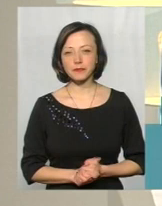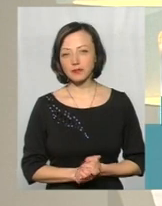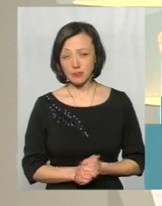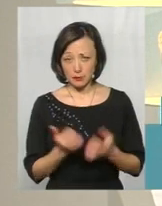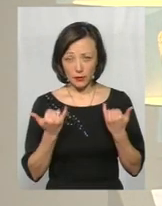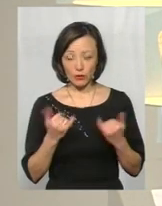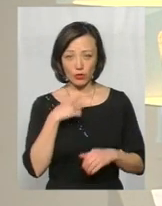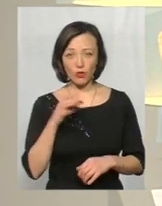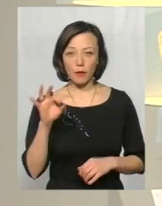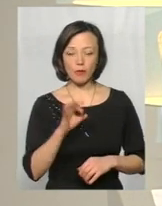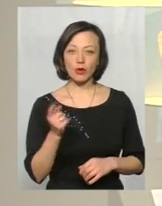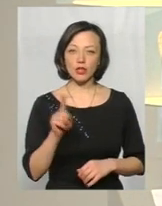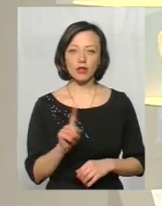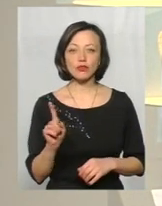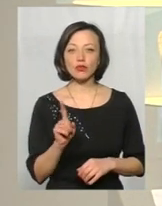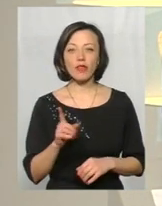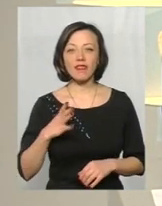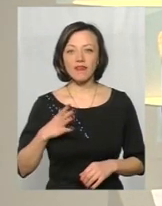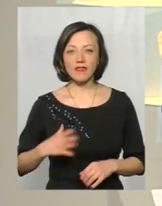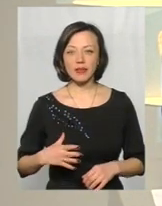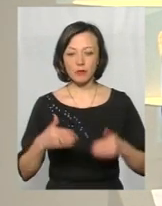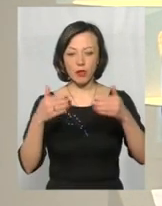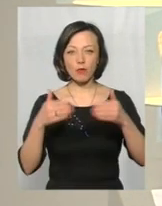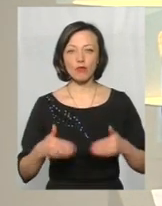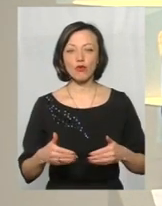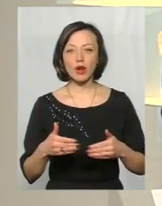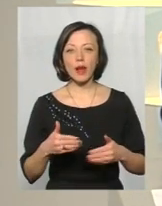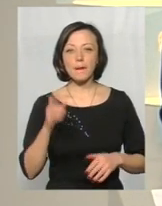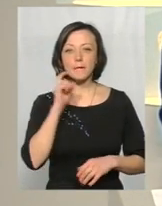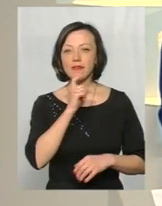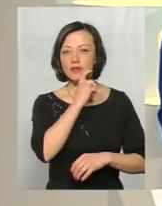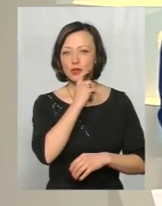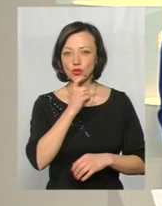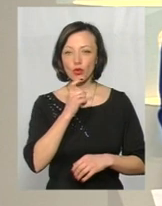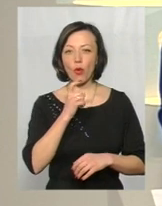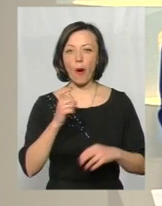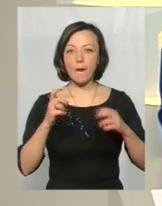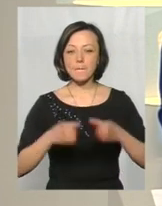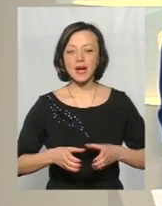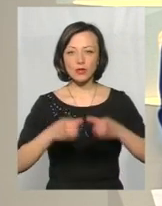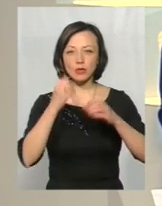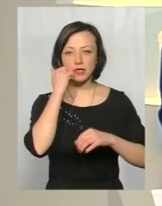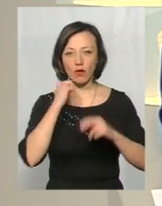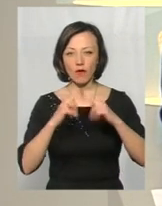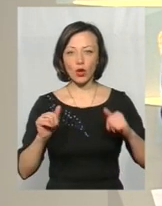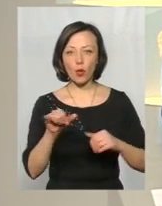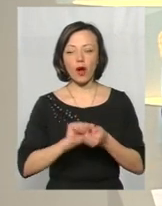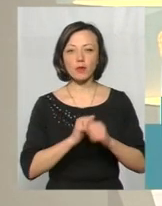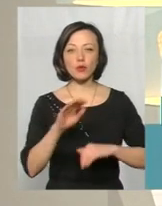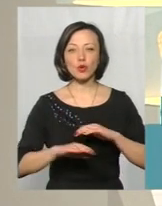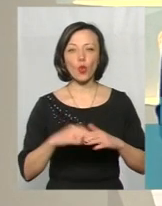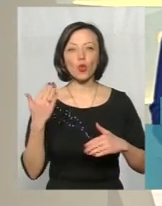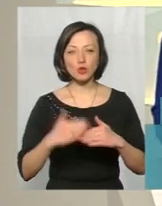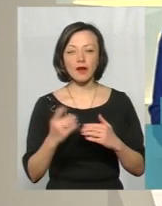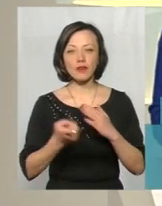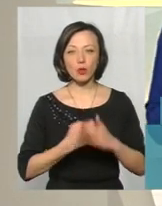Сьогодні говоримо про те, чого не витримали мури північного бастіону Старої фортеці у Кам'янець-Педільському. Вже відомі причини